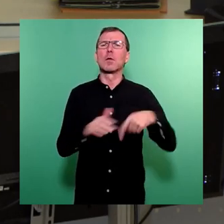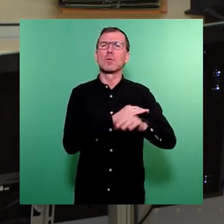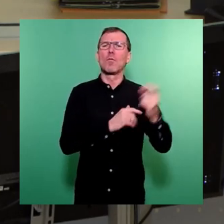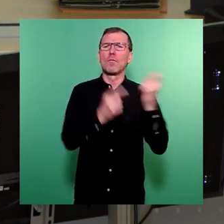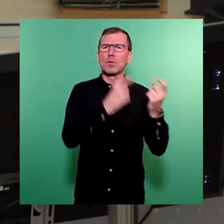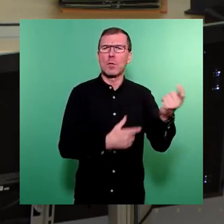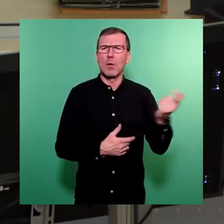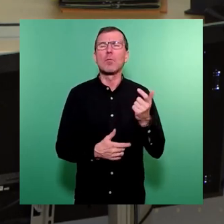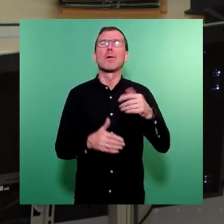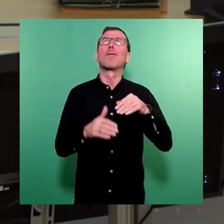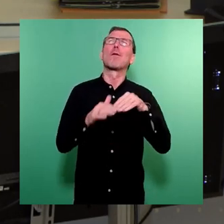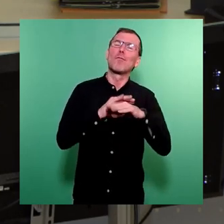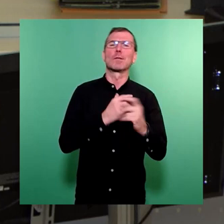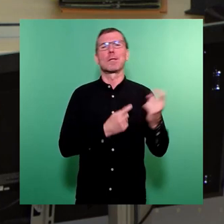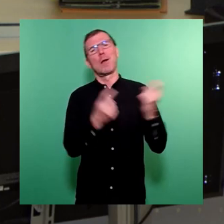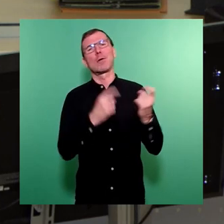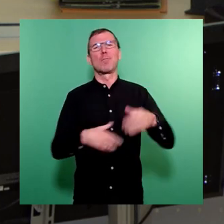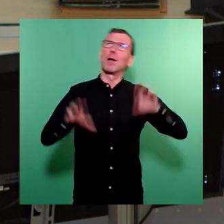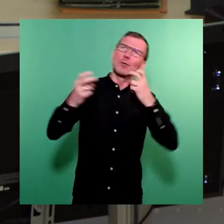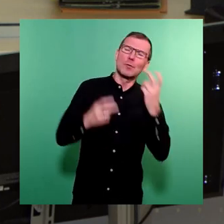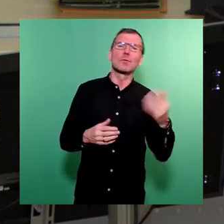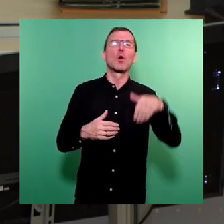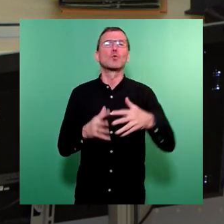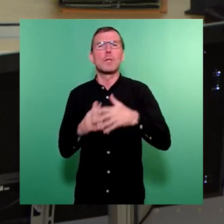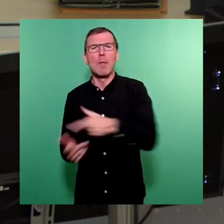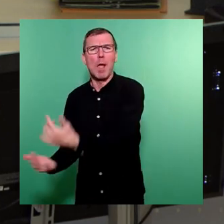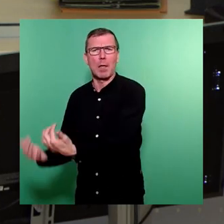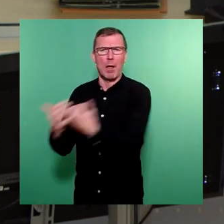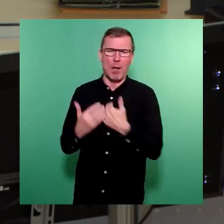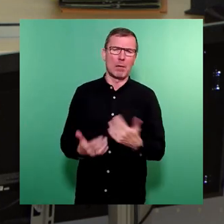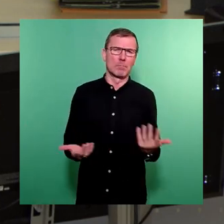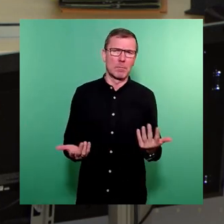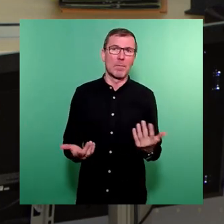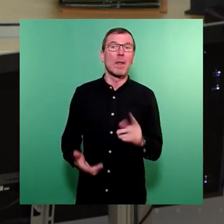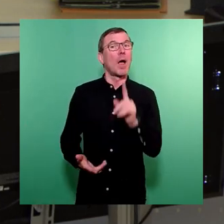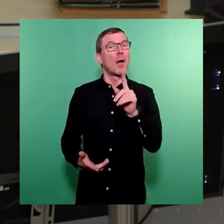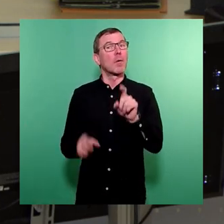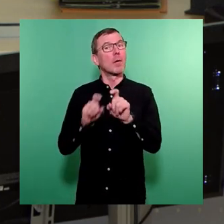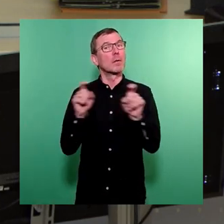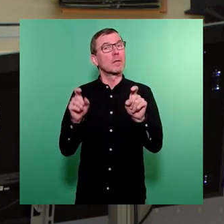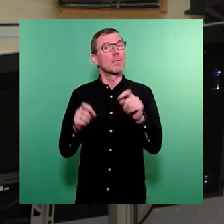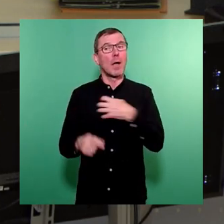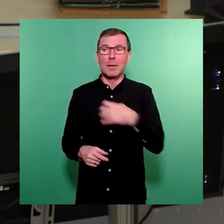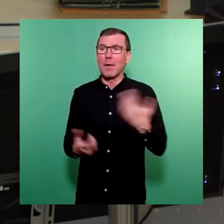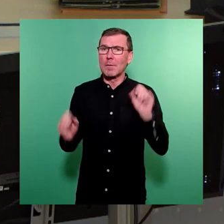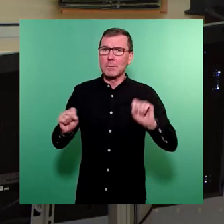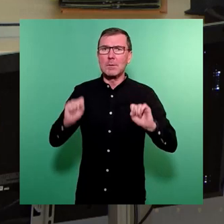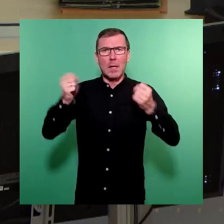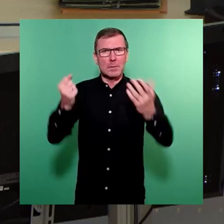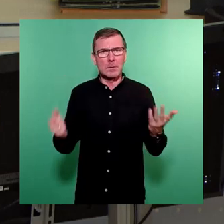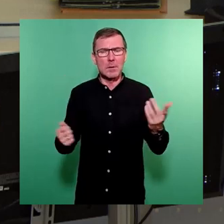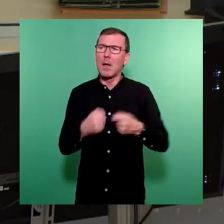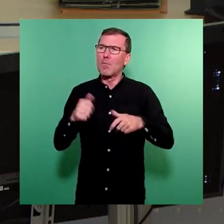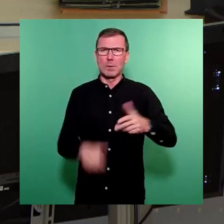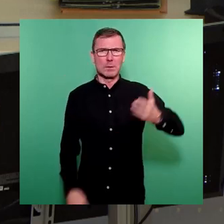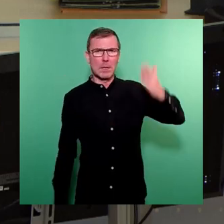Flüchtlinge und Asylsuchende aus Südamerika zu uns. Aber die Frage ist doch, was können wir in Dresden tun? Die Bundesregierung